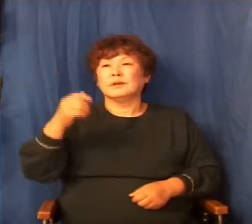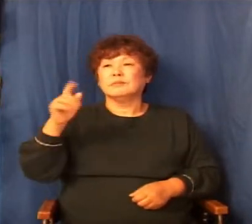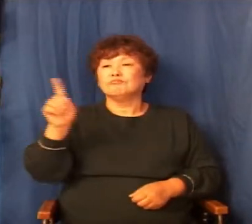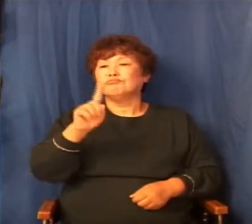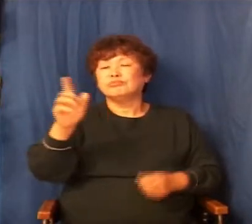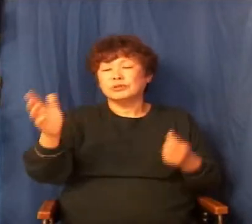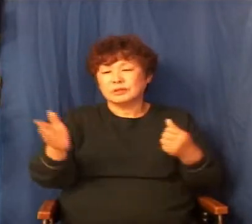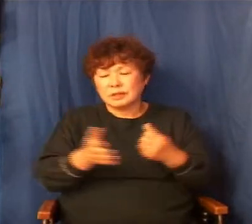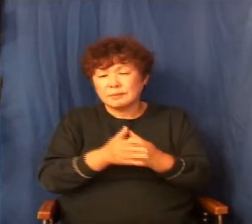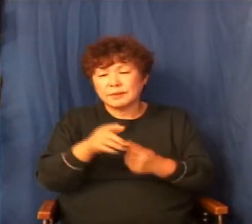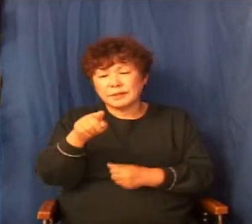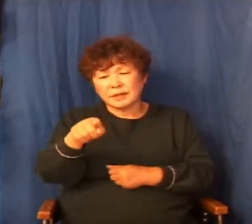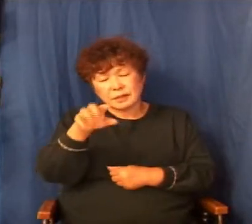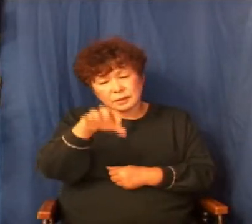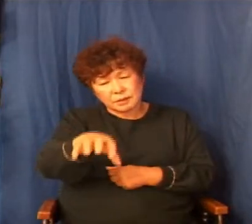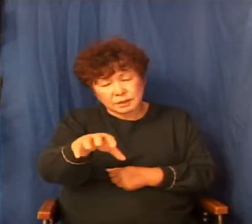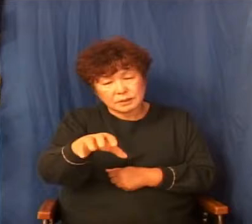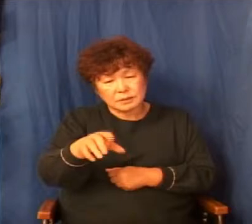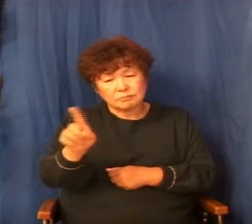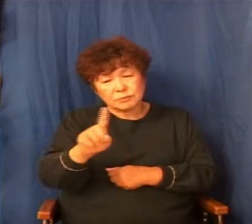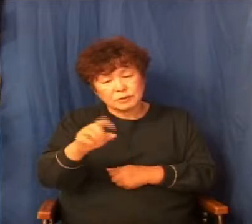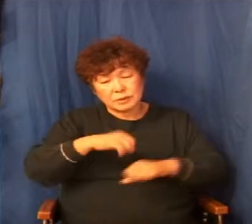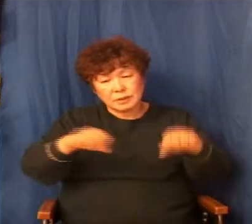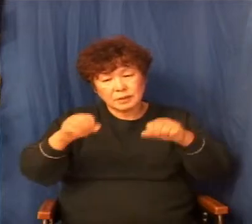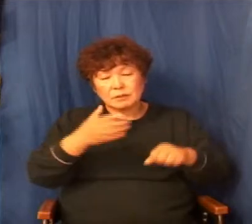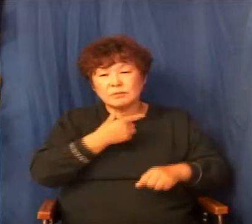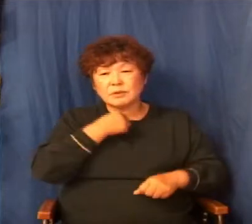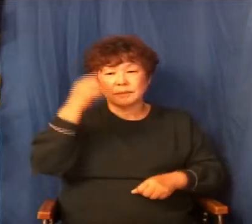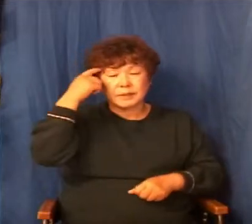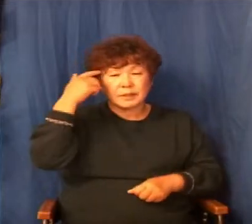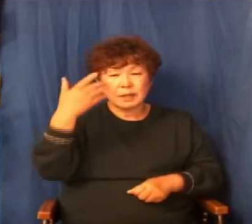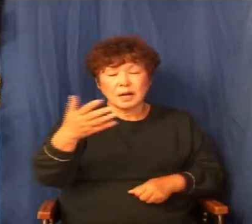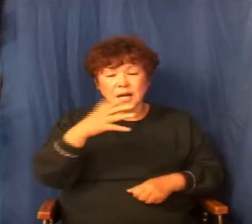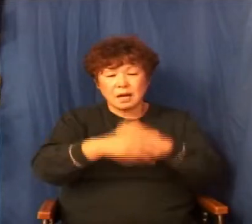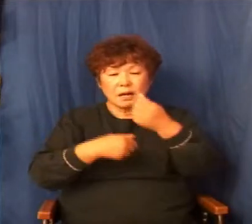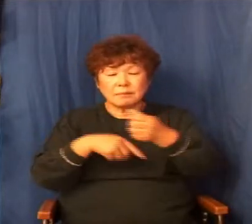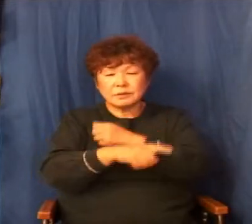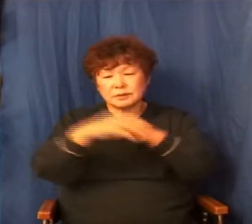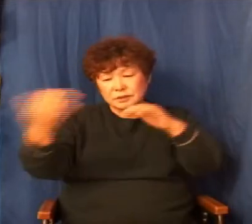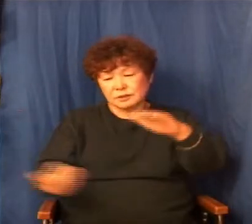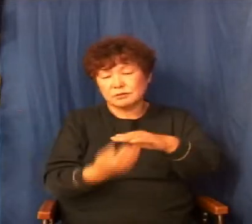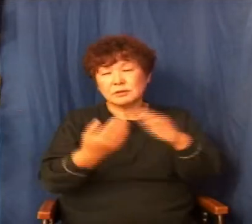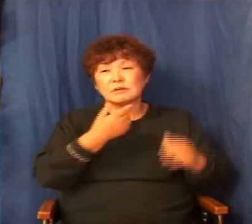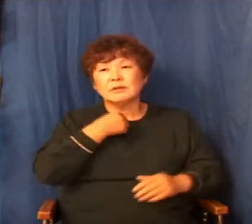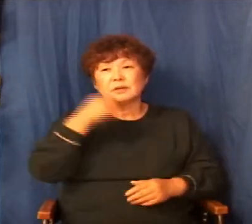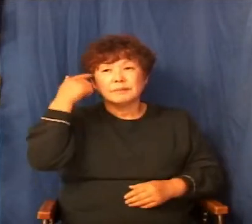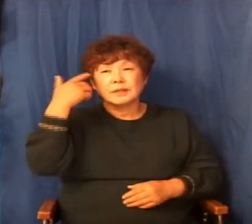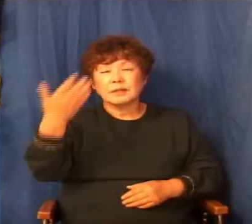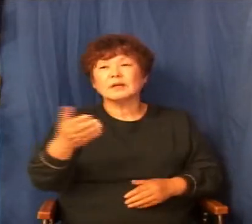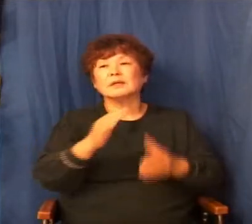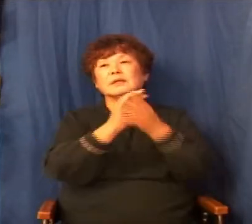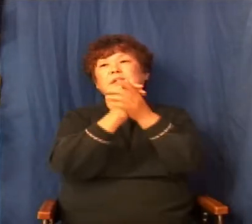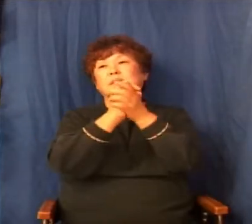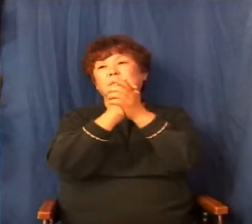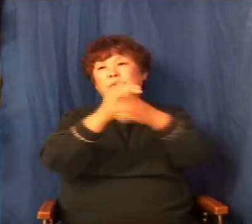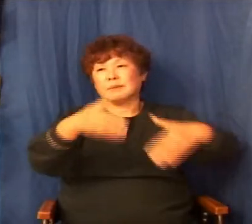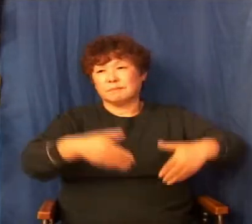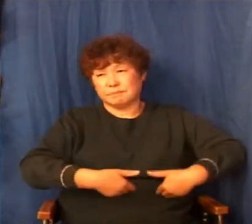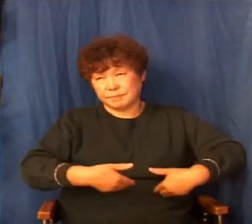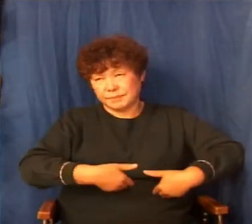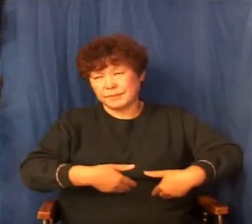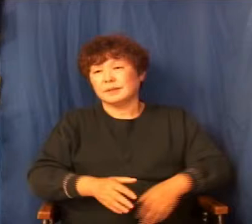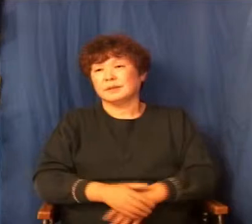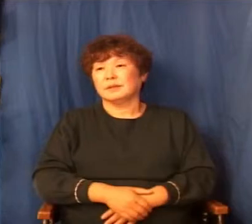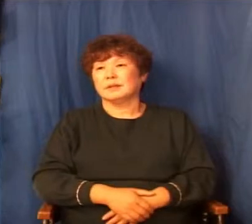제가 뭘 하기를 원하시죠 여기서 어떤 하나님의 뜻이 이루어지기를 원하십니까 그 기도가 되어야 될 줄로 믿습니다